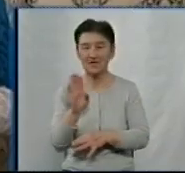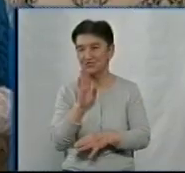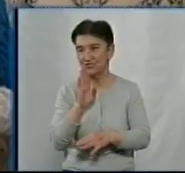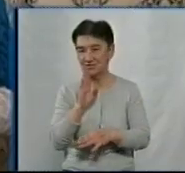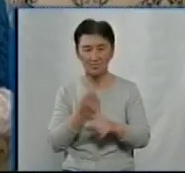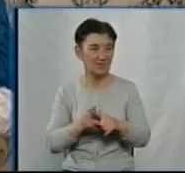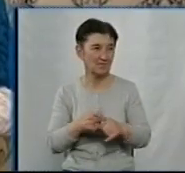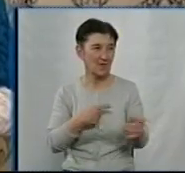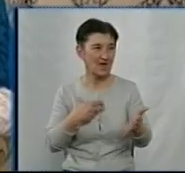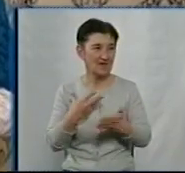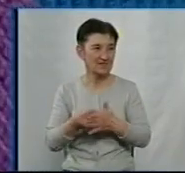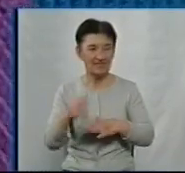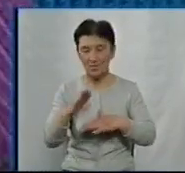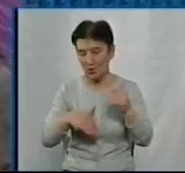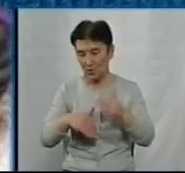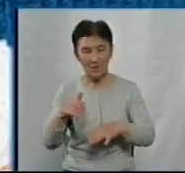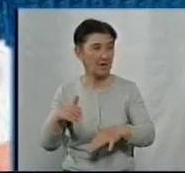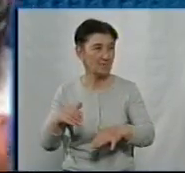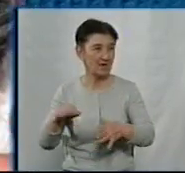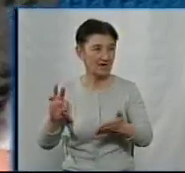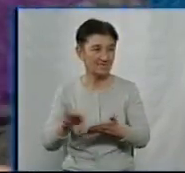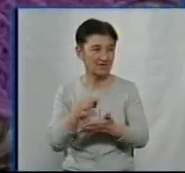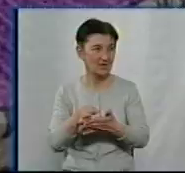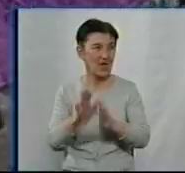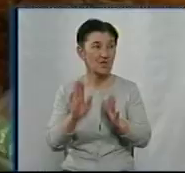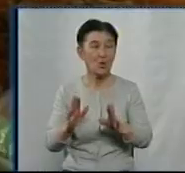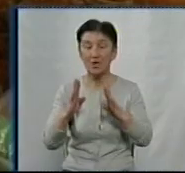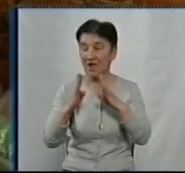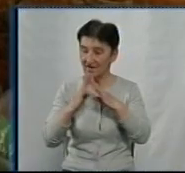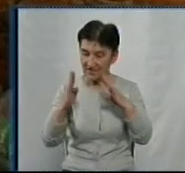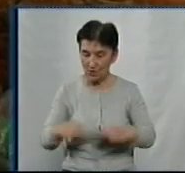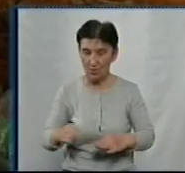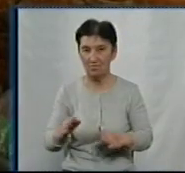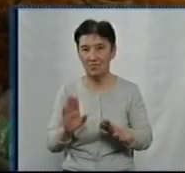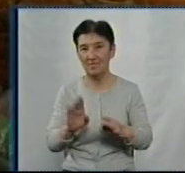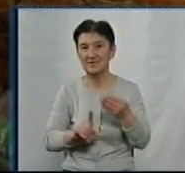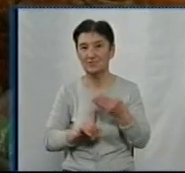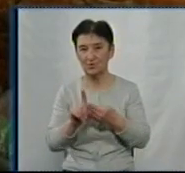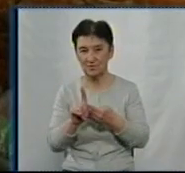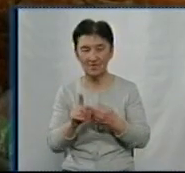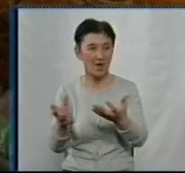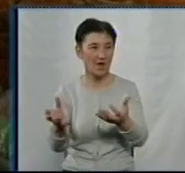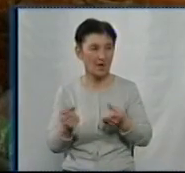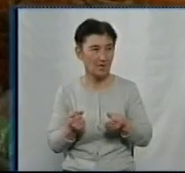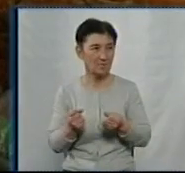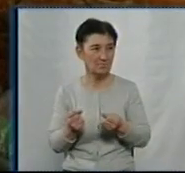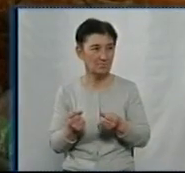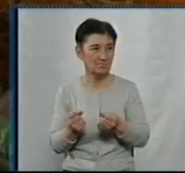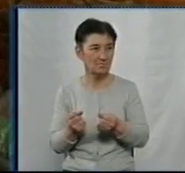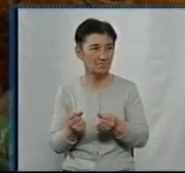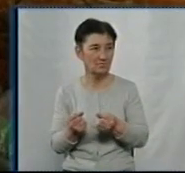які в'яже своїми руками. Каже, носити такі можна тільки вдома. Спочатку беру підошву вдві,